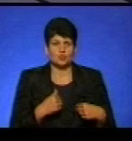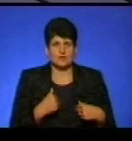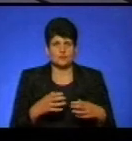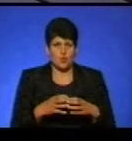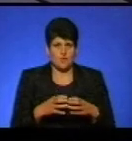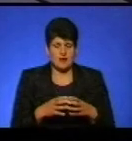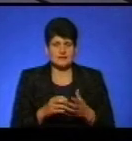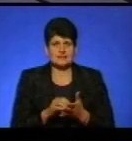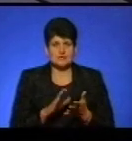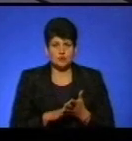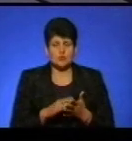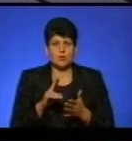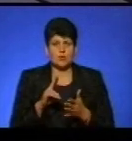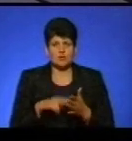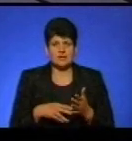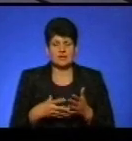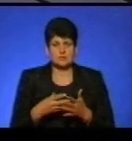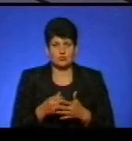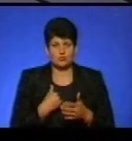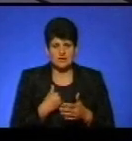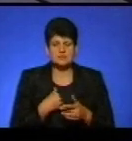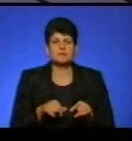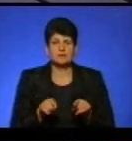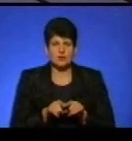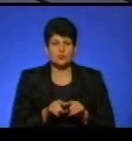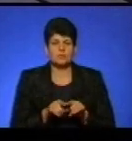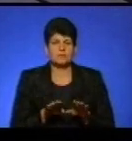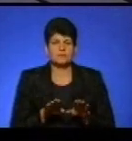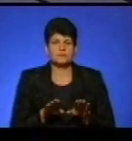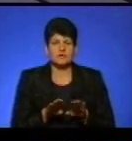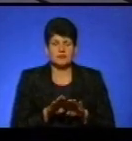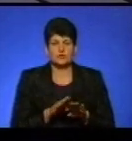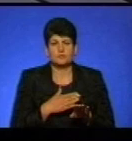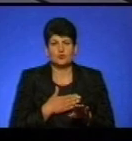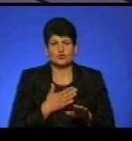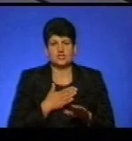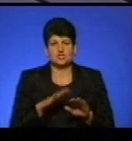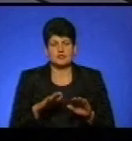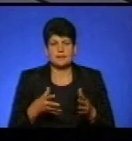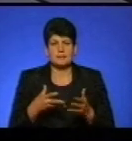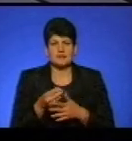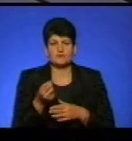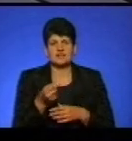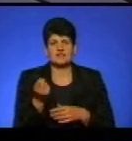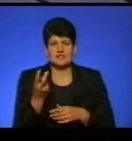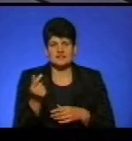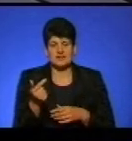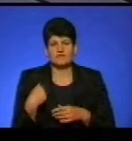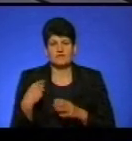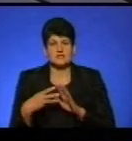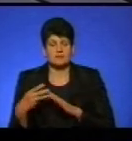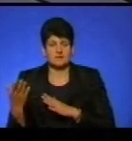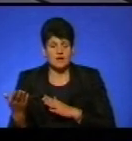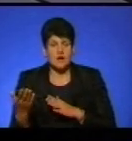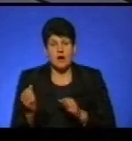вони зареєстровані, податки до нас приходять, ми рівно так само при рівні їх до наших дітей, платять вони 12 гривень, ми 8 гривень. А хто